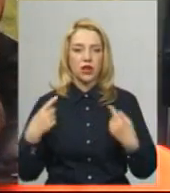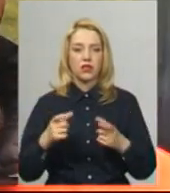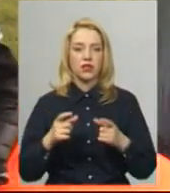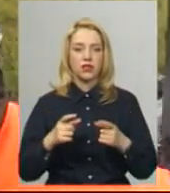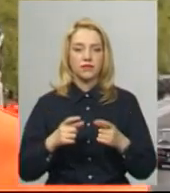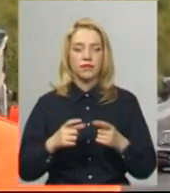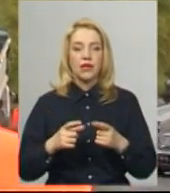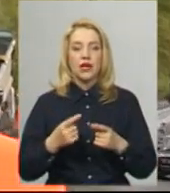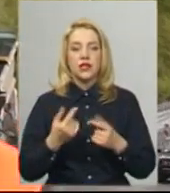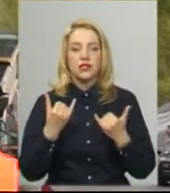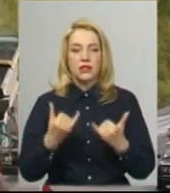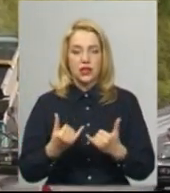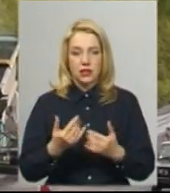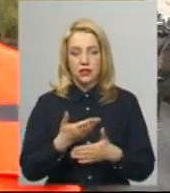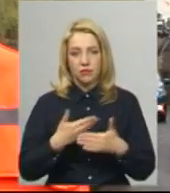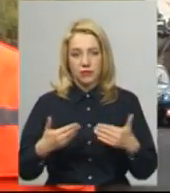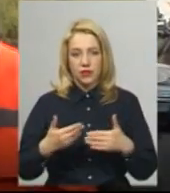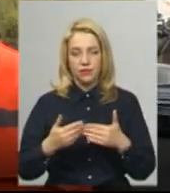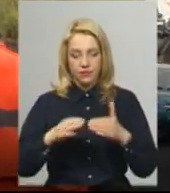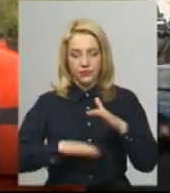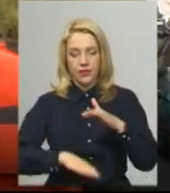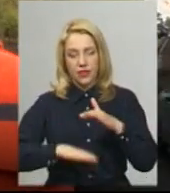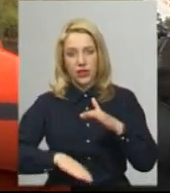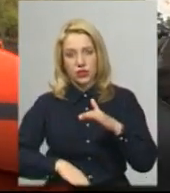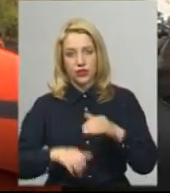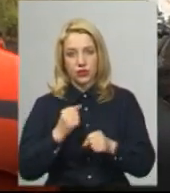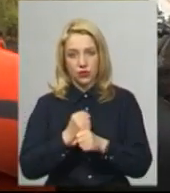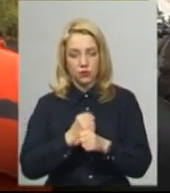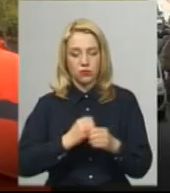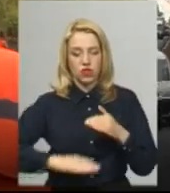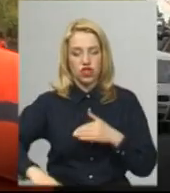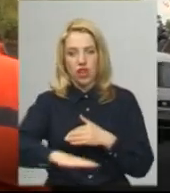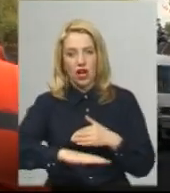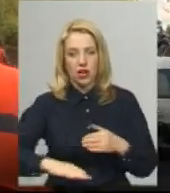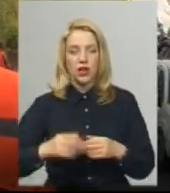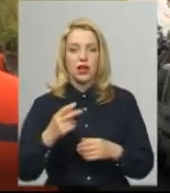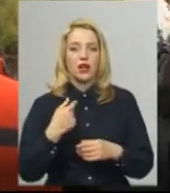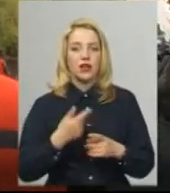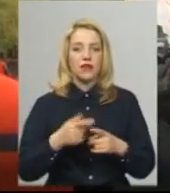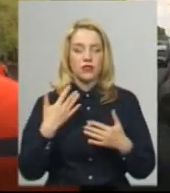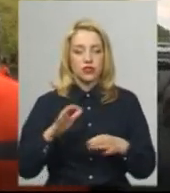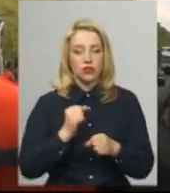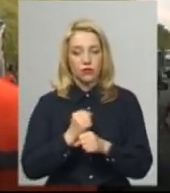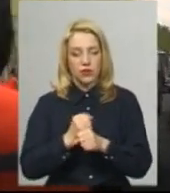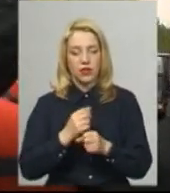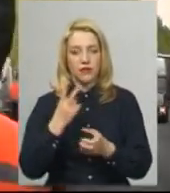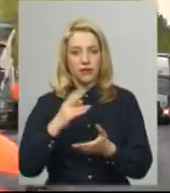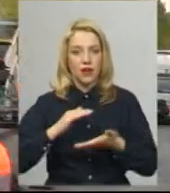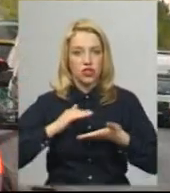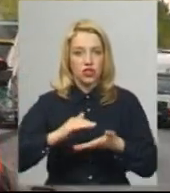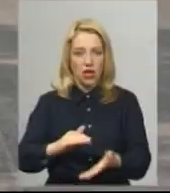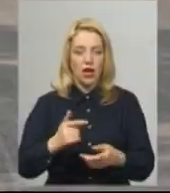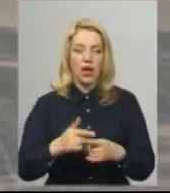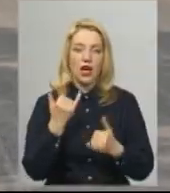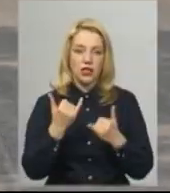Зараз вкладаємо нижній шар покриття. Зробили кілометр дороги в двох шарах і зараз приступили до другого кілометра в